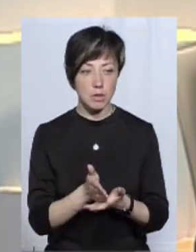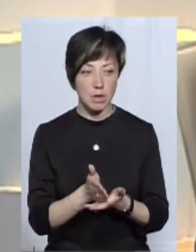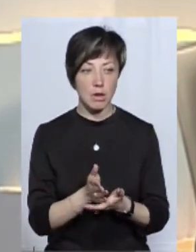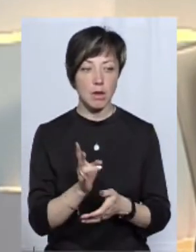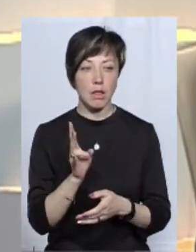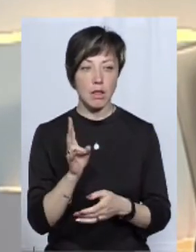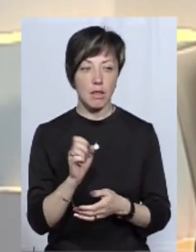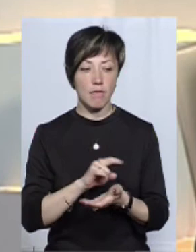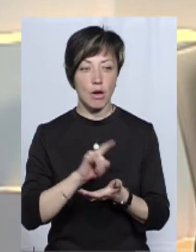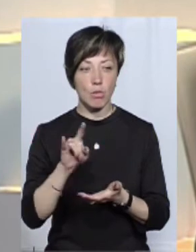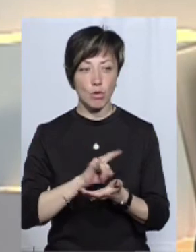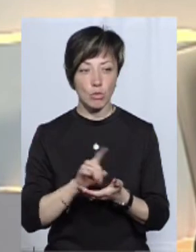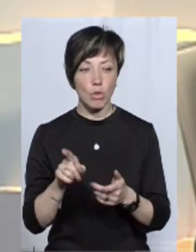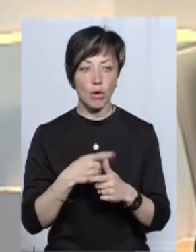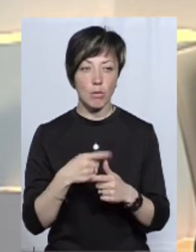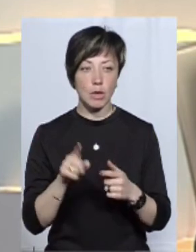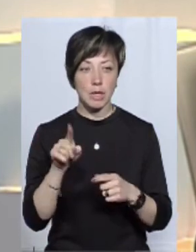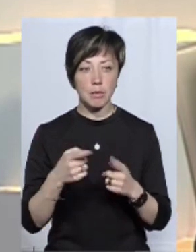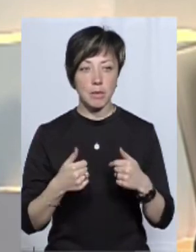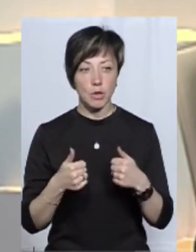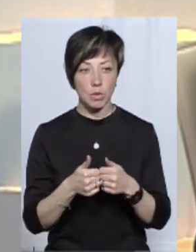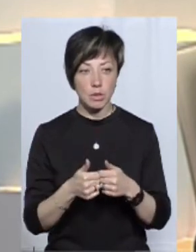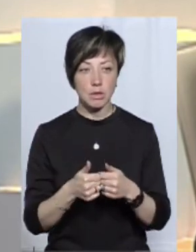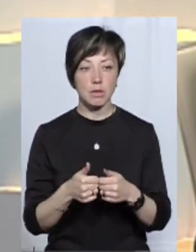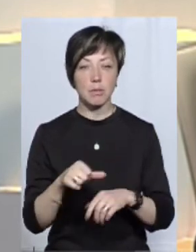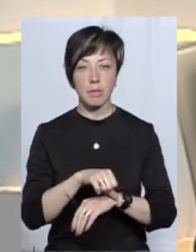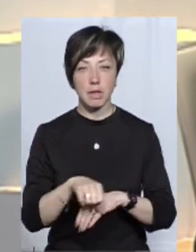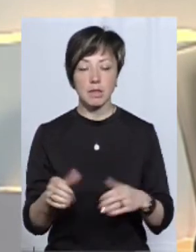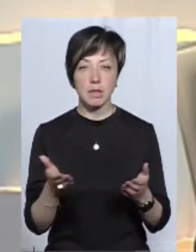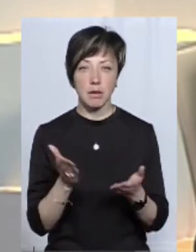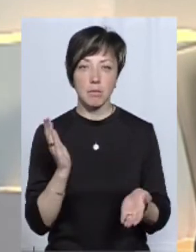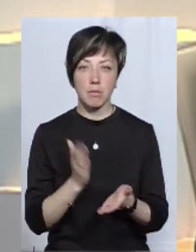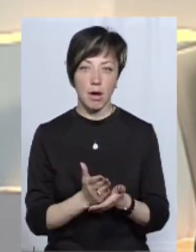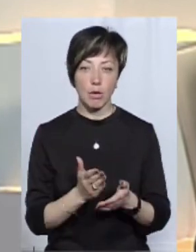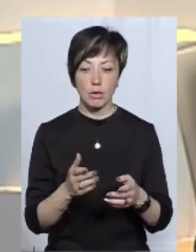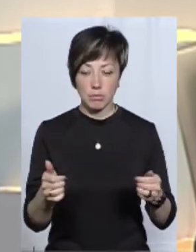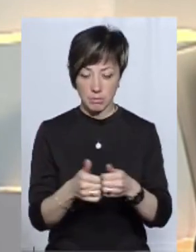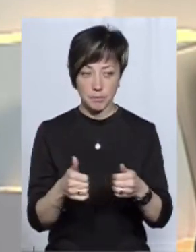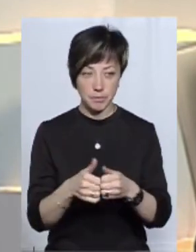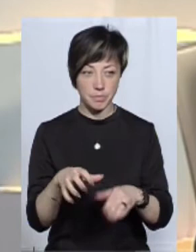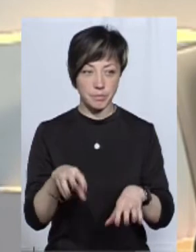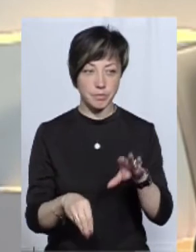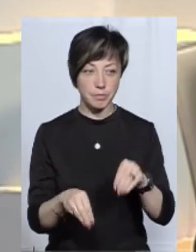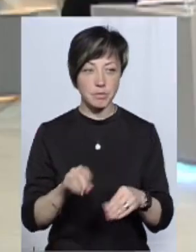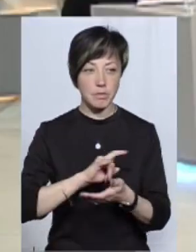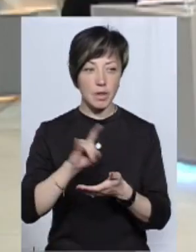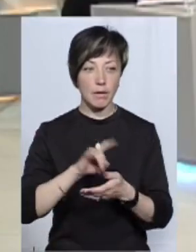в аеропорту або ті митниці, тобто, на тих підрозділах, митниці, які мають кордон. Все зрозуміло.